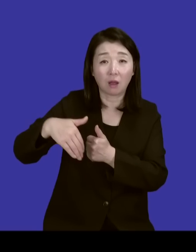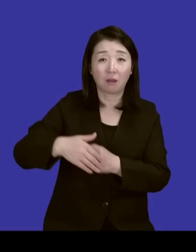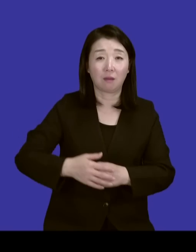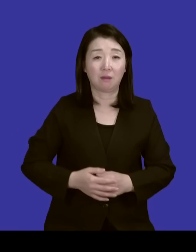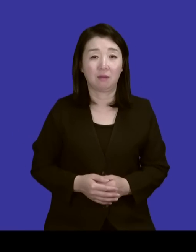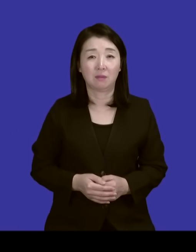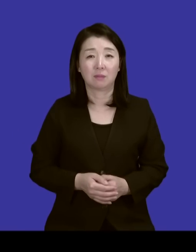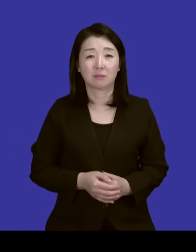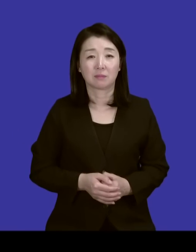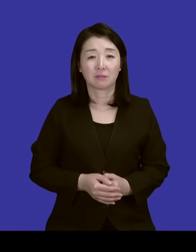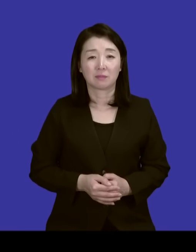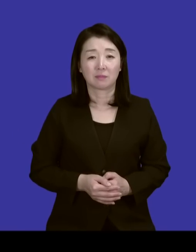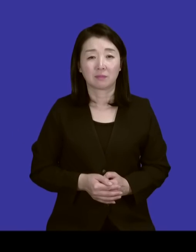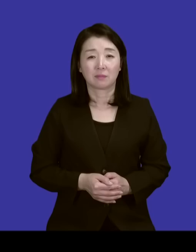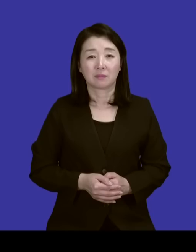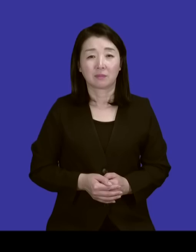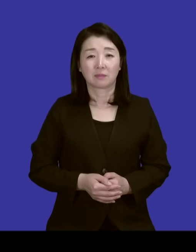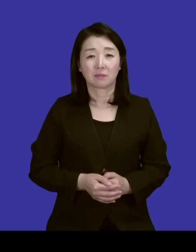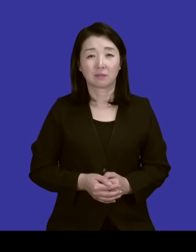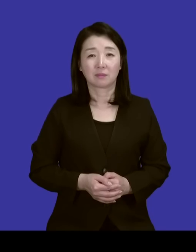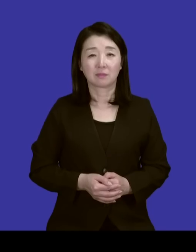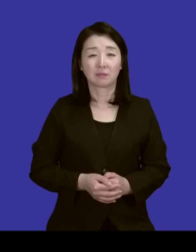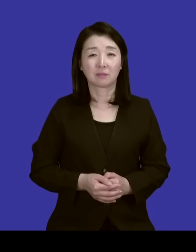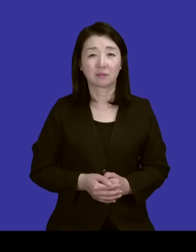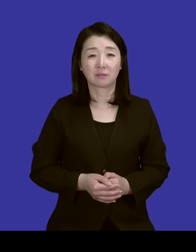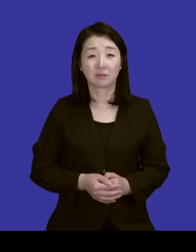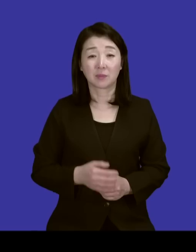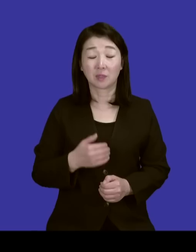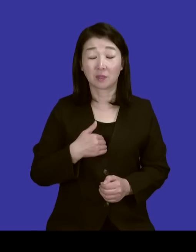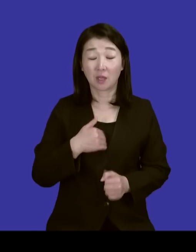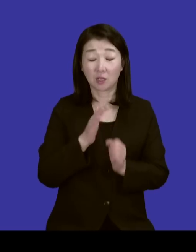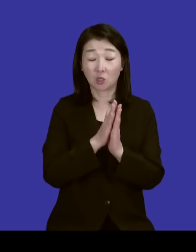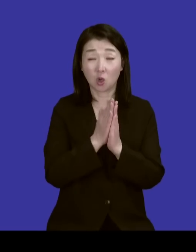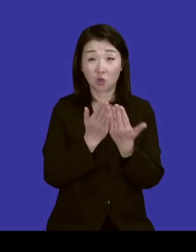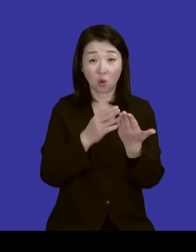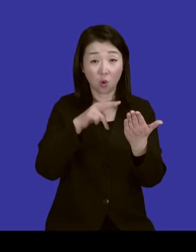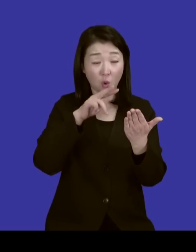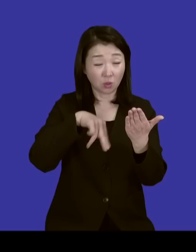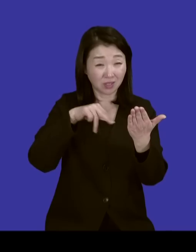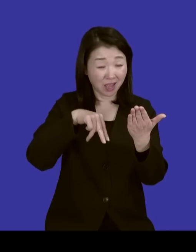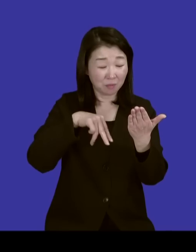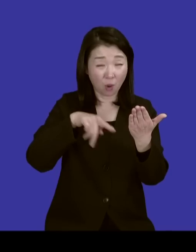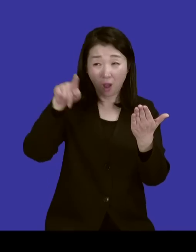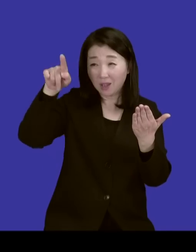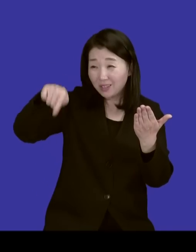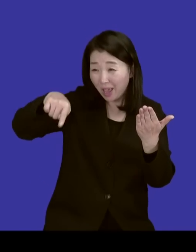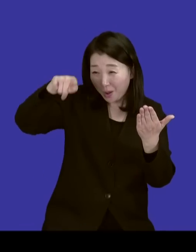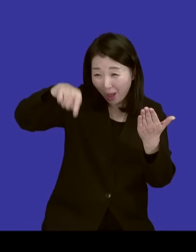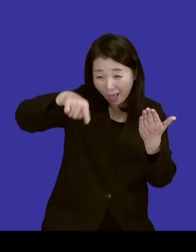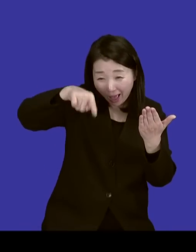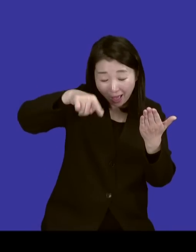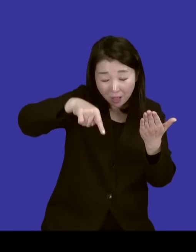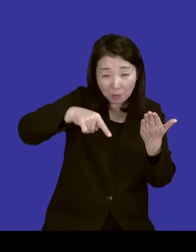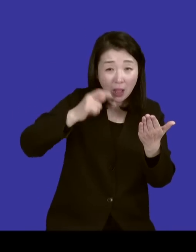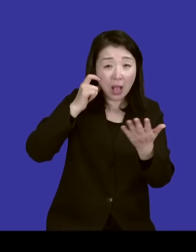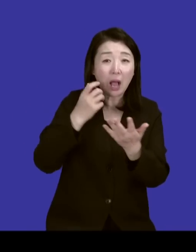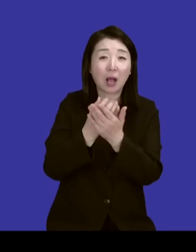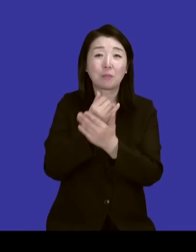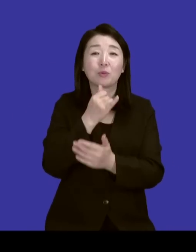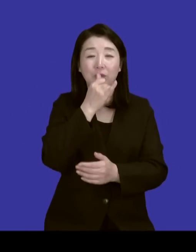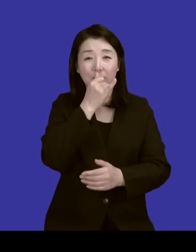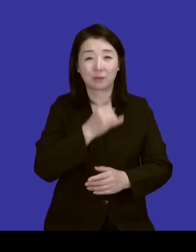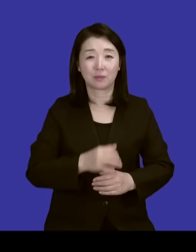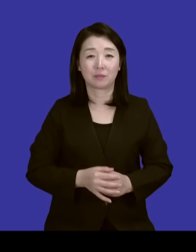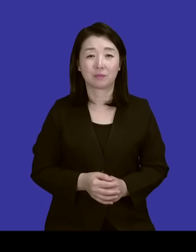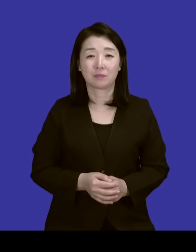그러시더라고요. 그래서 제가 어 성경책이 이렇게 된 성경책 밖에 없었어요. 네. 네. 또 한문으로 쓰여 있고 안 되어서